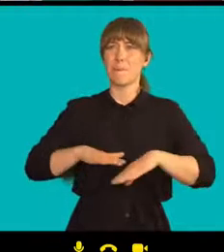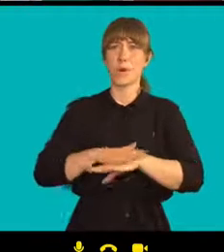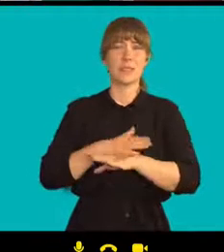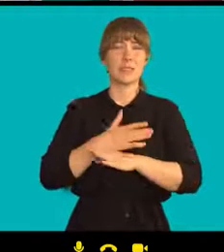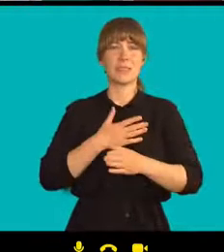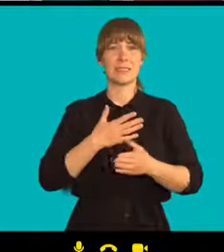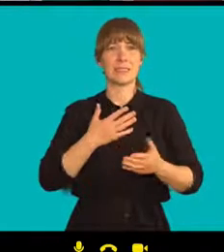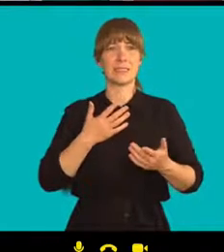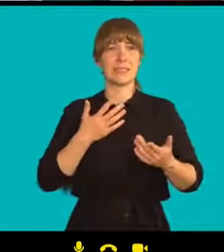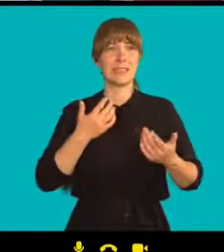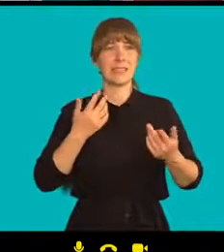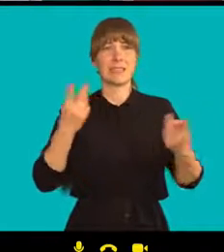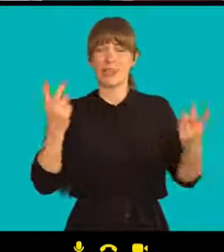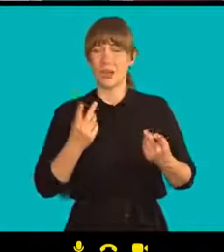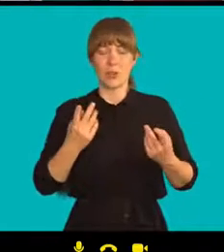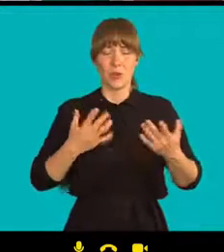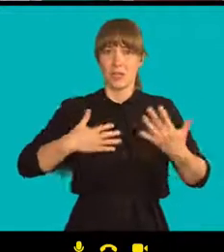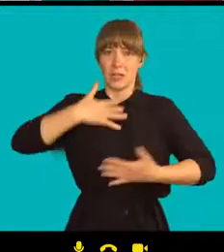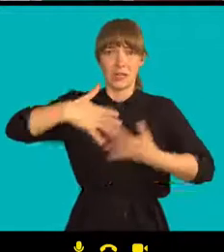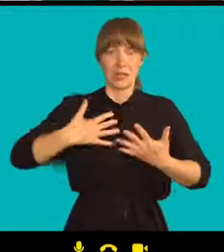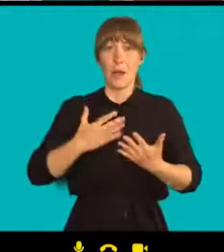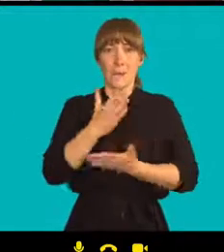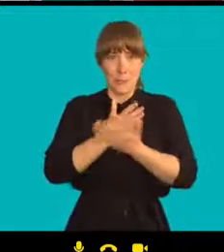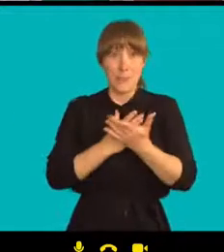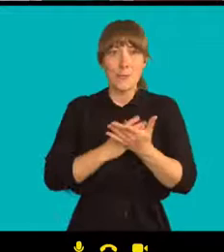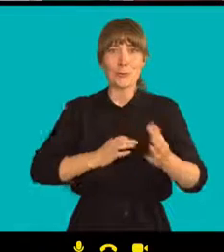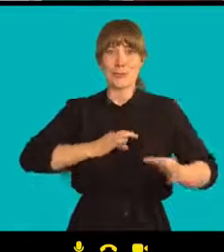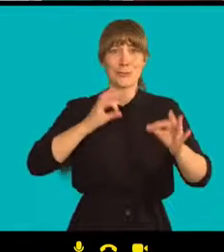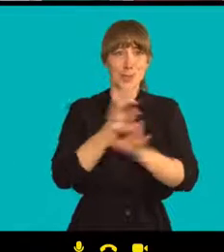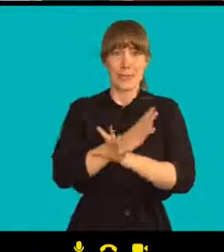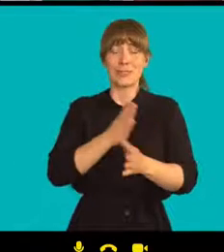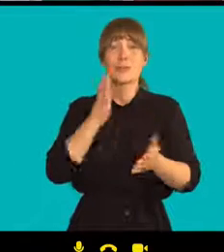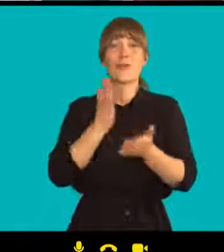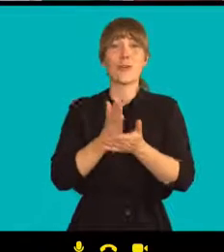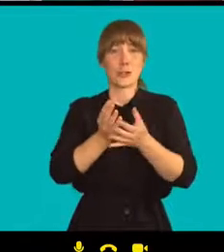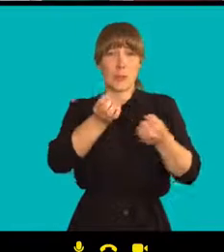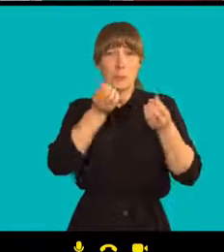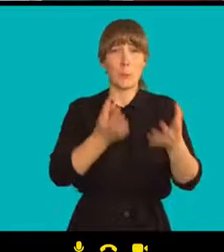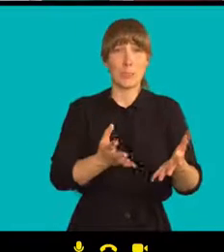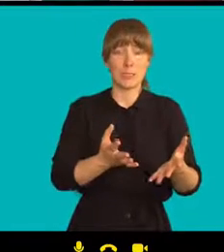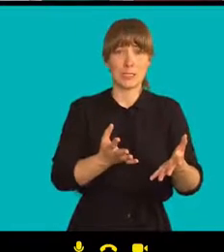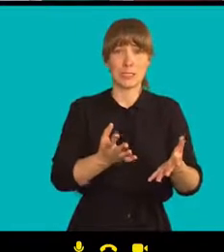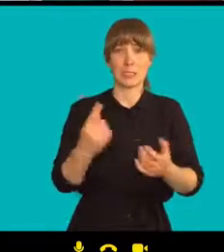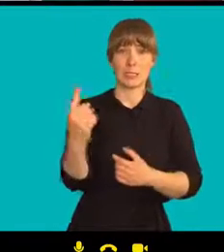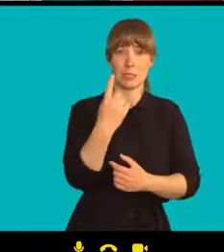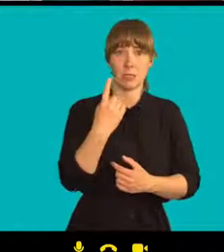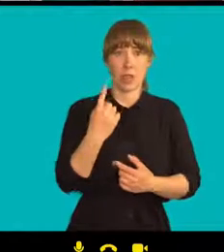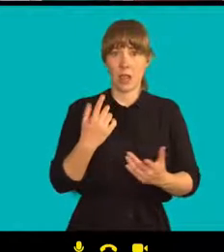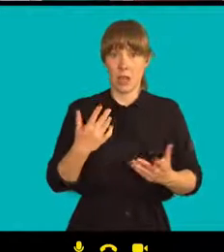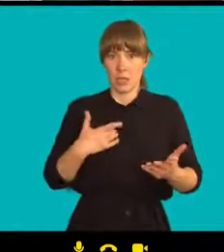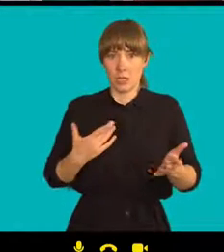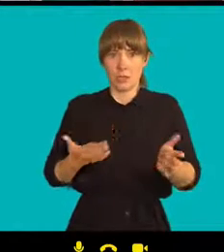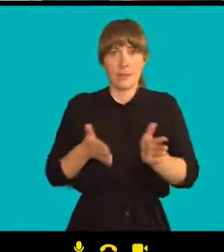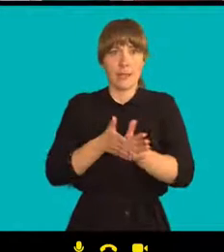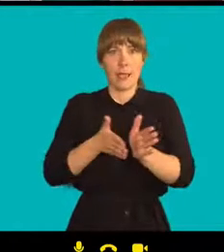Bylo to srozumitelné. Na jedné straně jste opravdu šťastní, že je propustili, ale na druhé straně nejde tleskat.